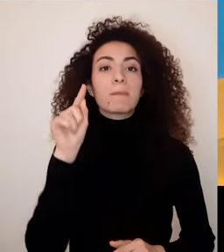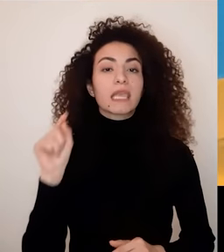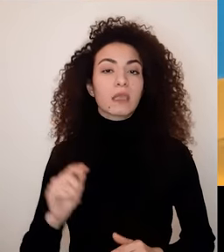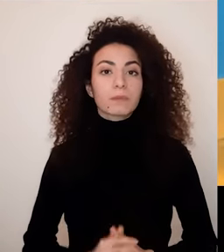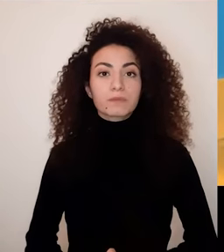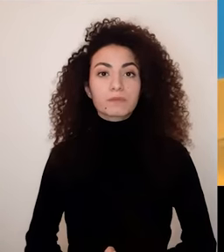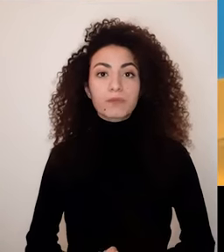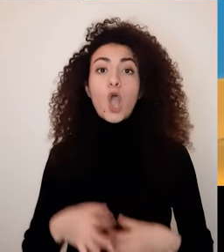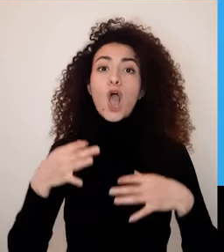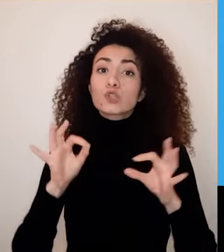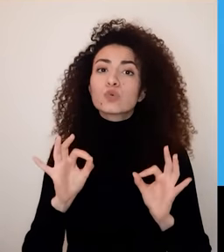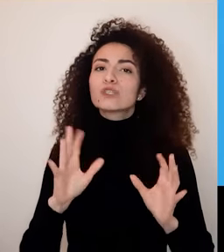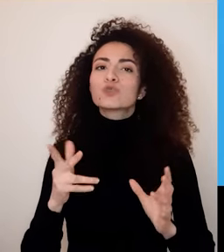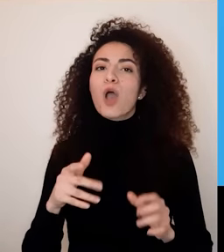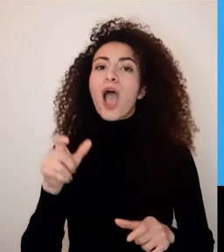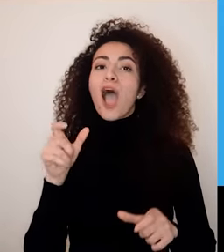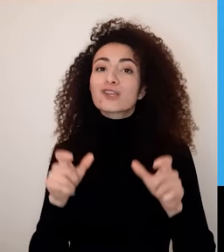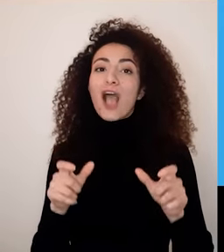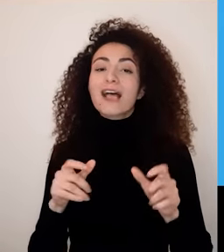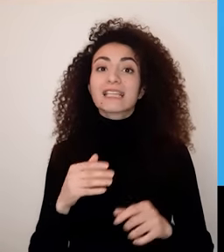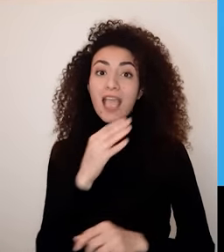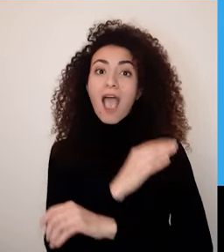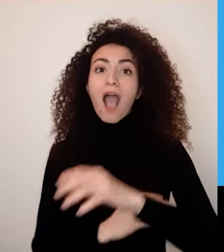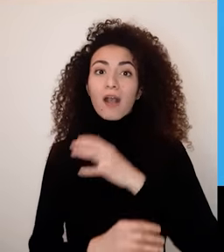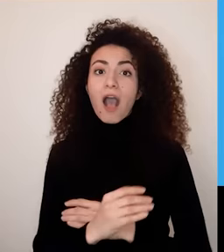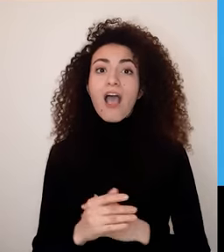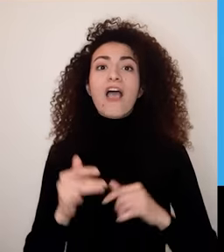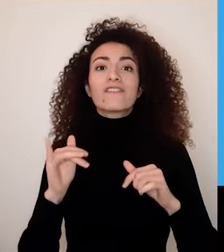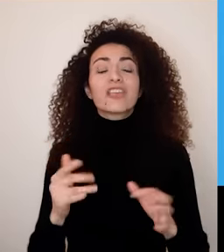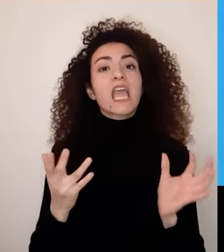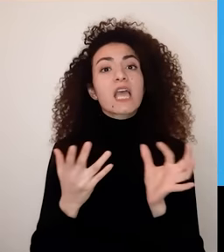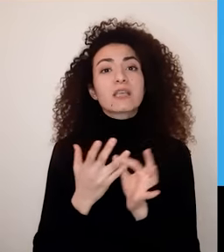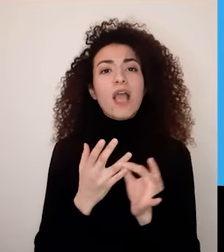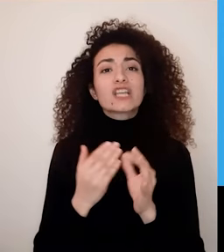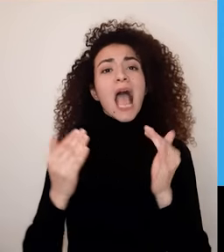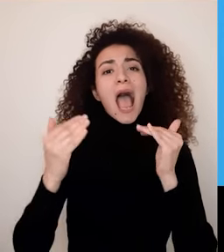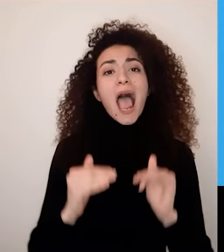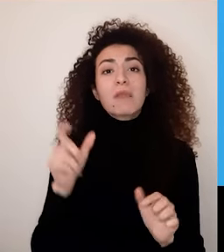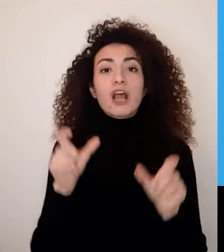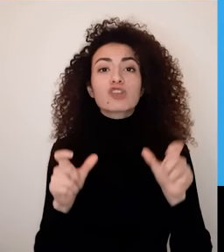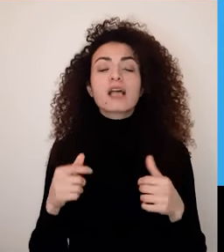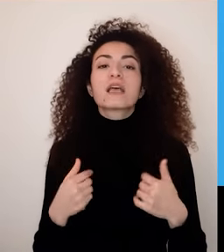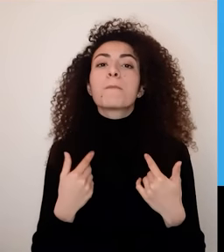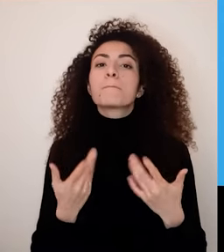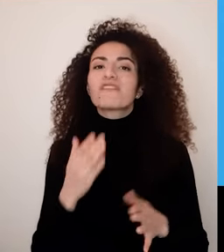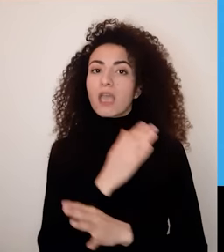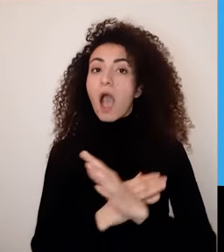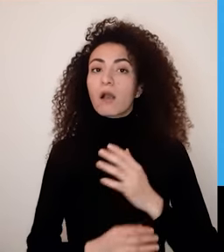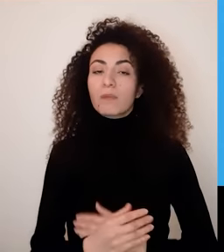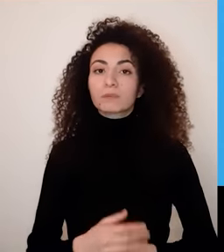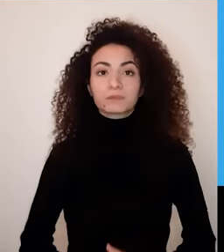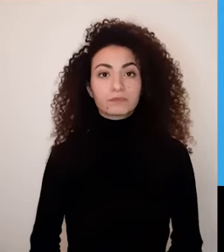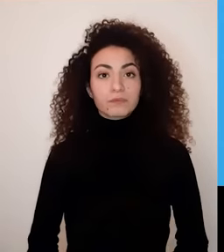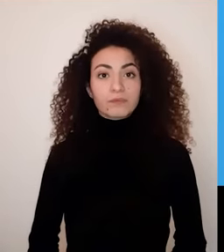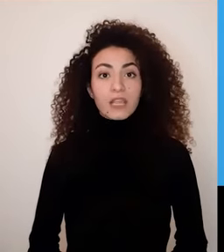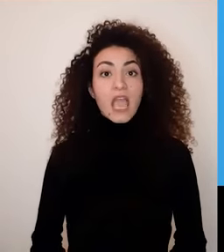بتتعدى العشرين بالمية بما بخص زواج الأشخاص دوي الإعاقة فنسبة الارتباط والزواج هي أقل من الأشخاص